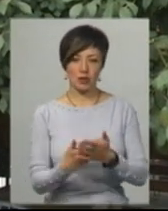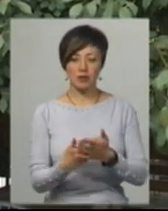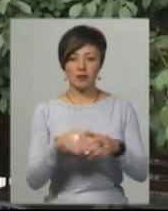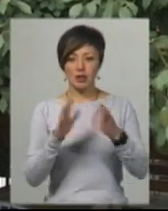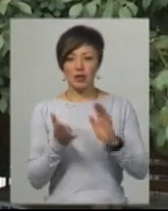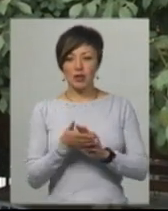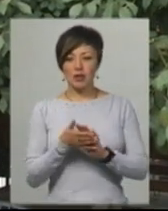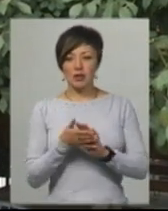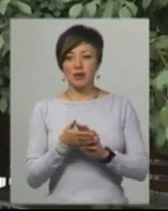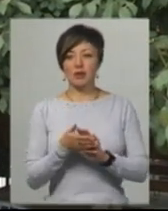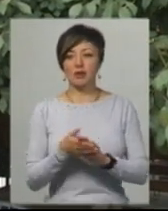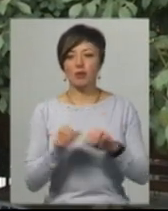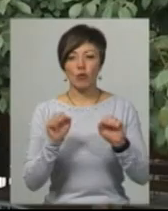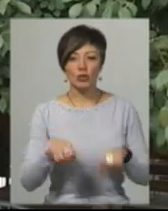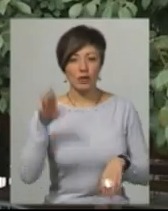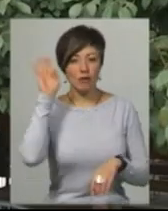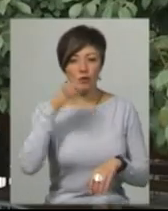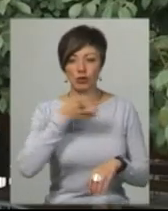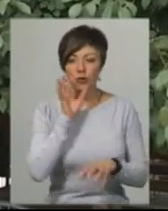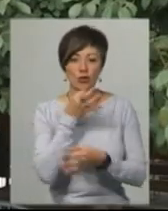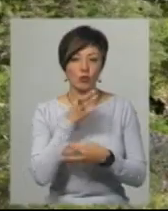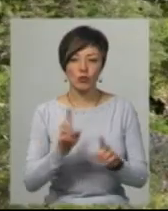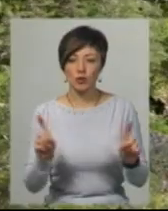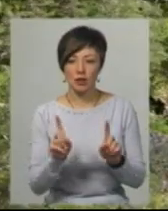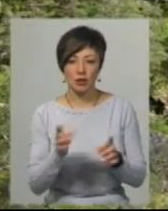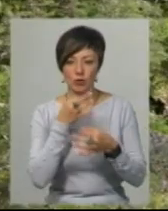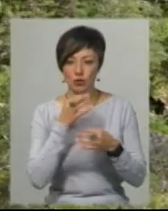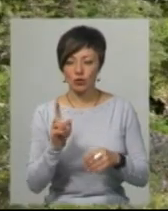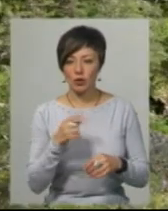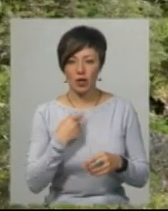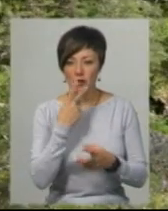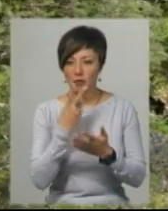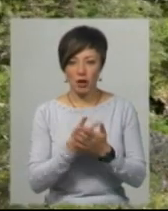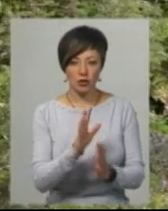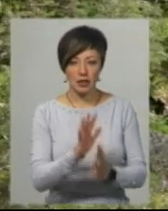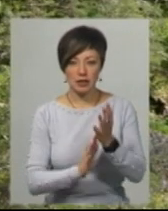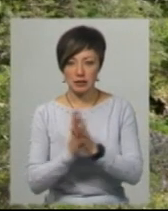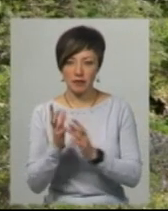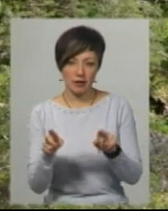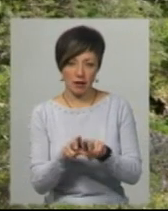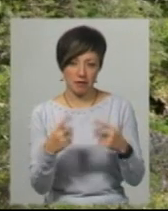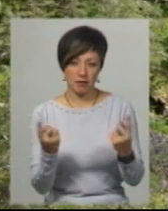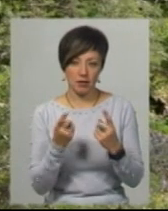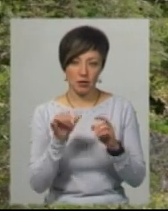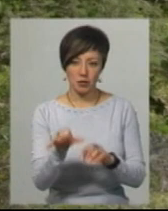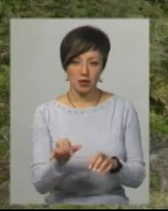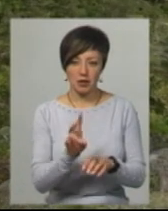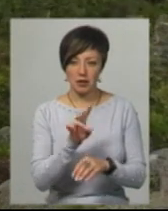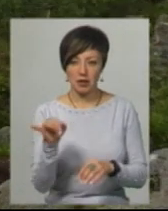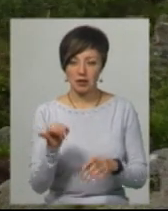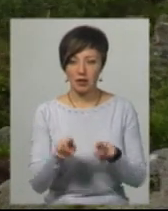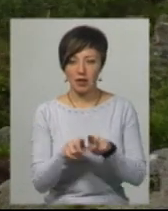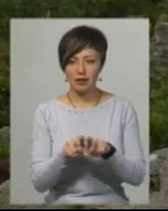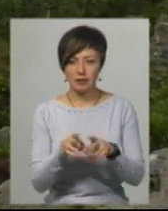взагалі там всюди можна воду пити будь-де, будь-чого. Я таких не бачив ще лісів. Ну, ліси – так як ліси, але в них не такі